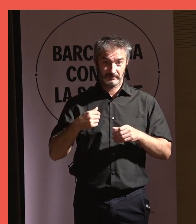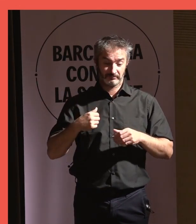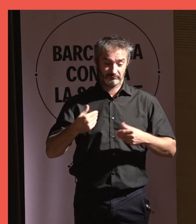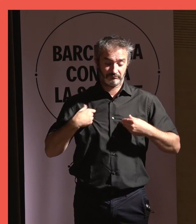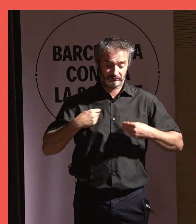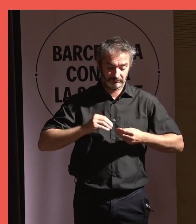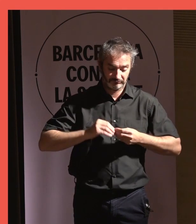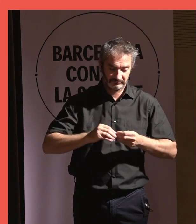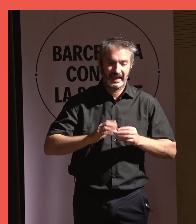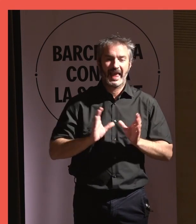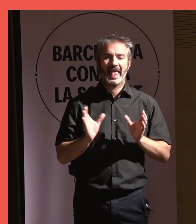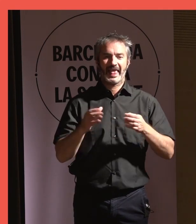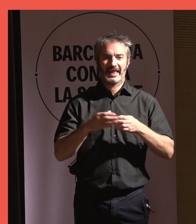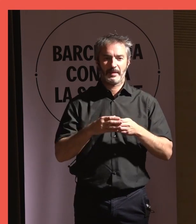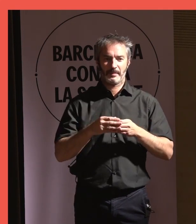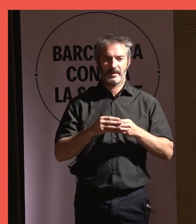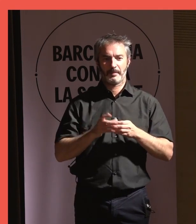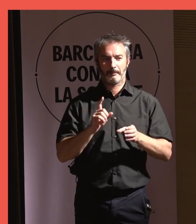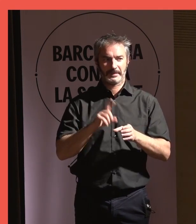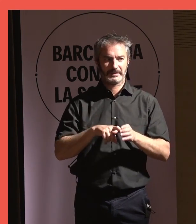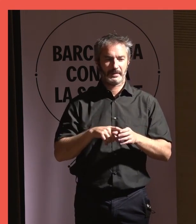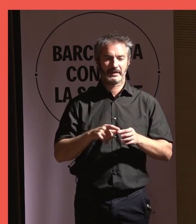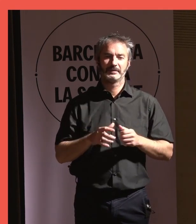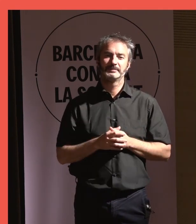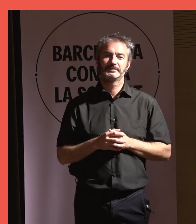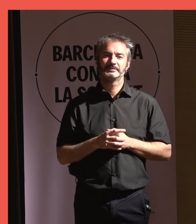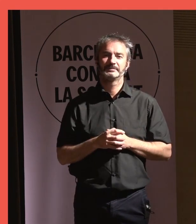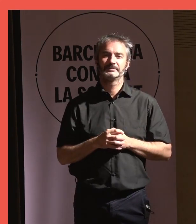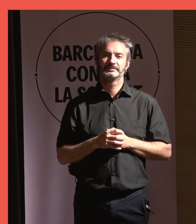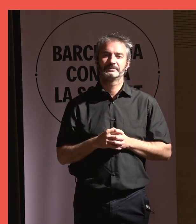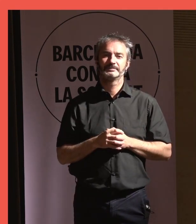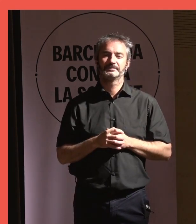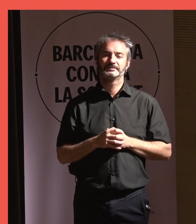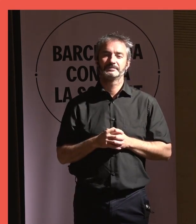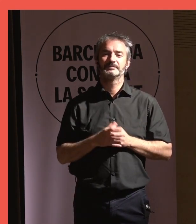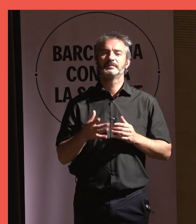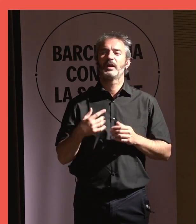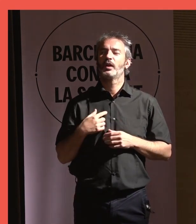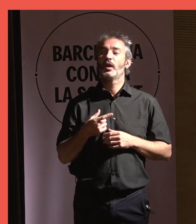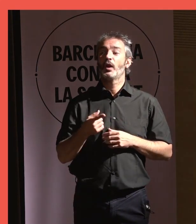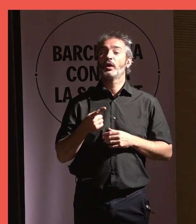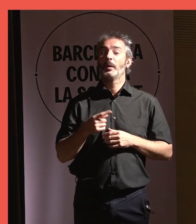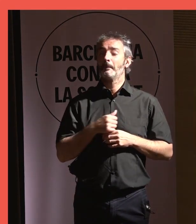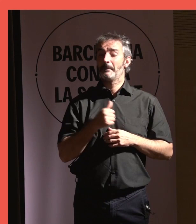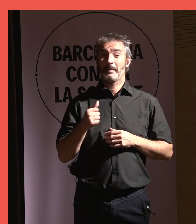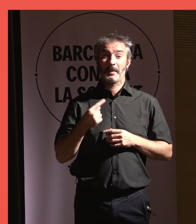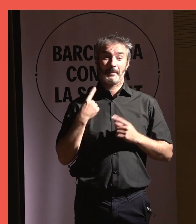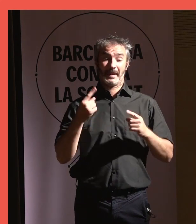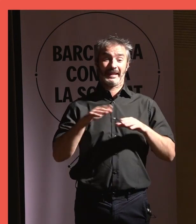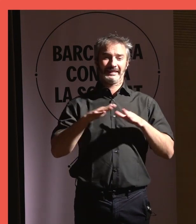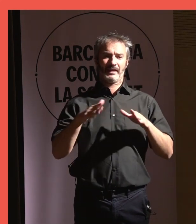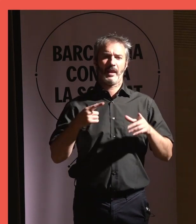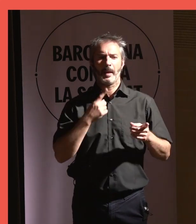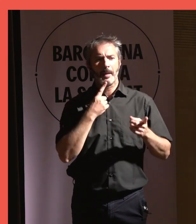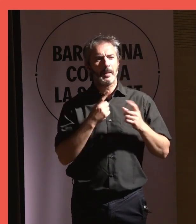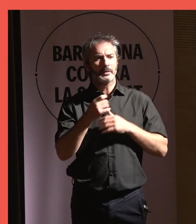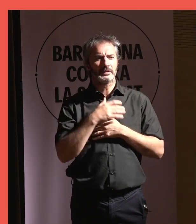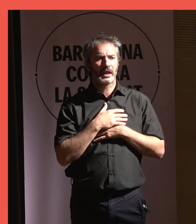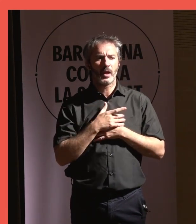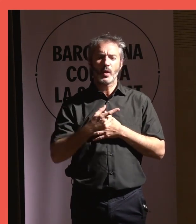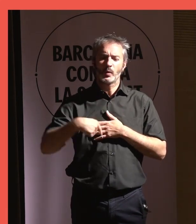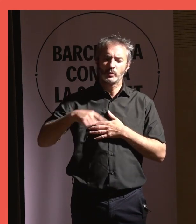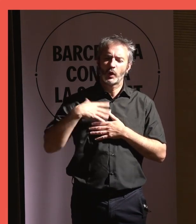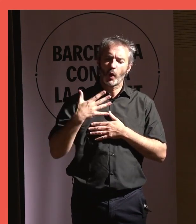les jornades també hi ha participat. acabar de redonir tot plegat. Primer ens preguntàvem a la primera taula com podem